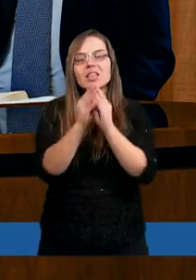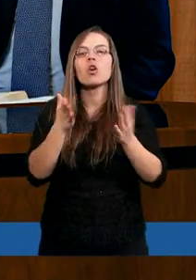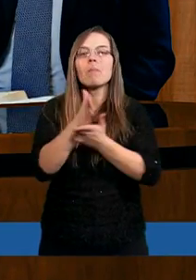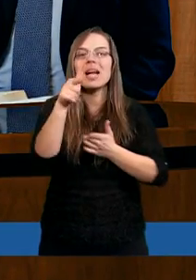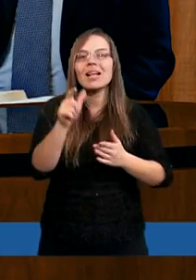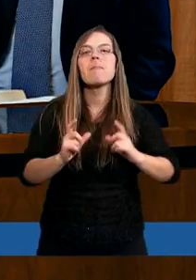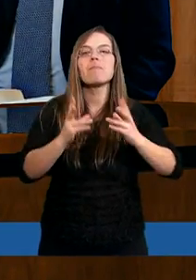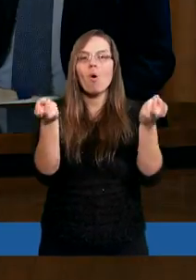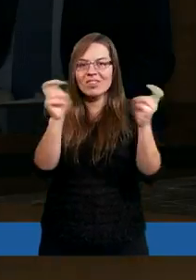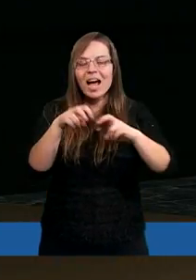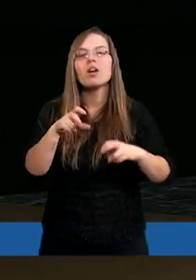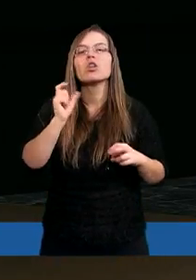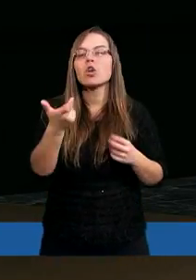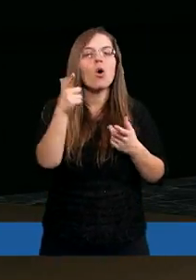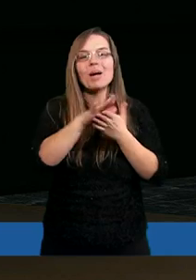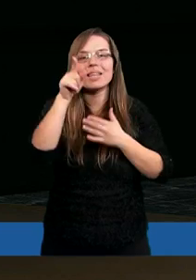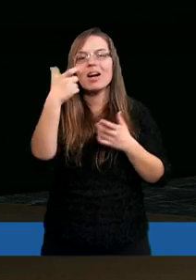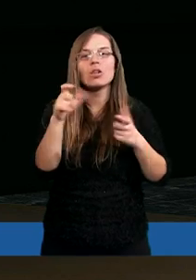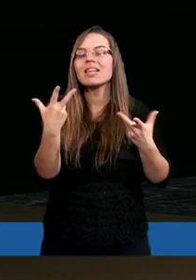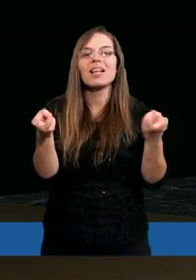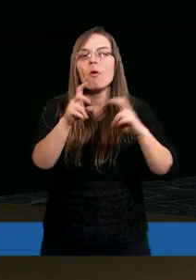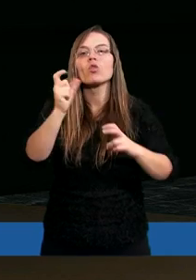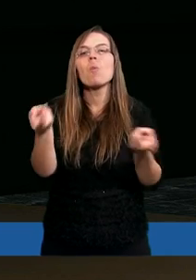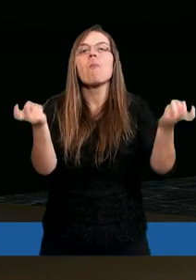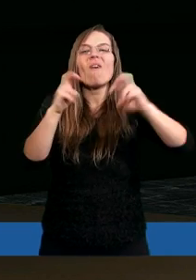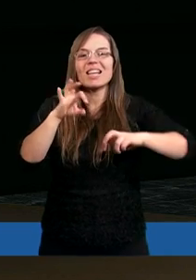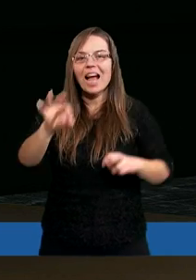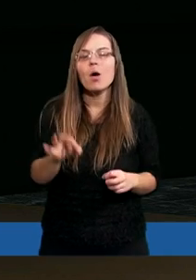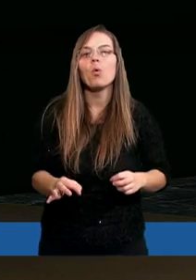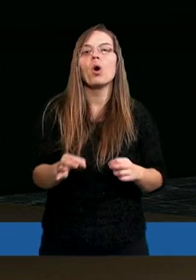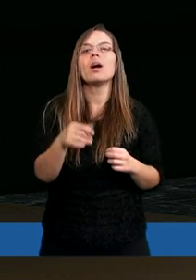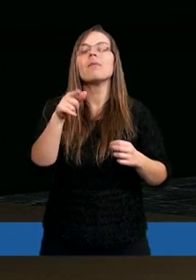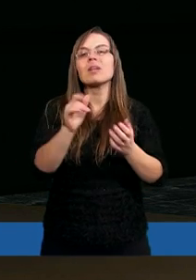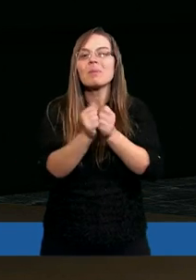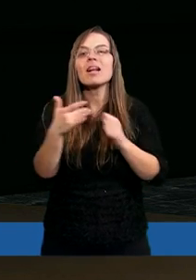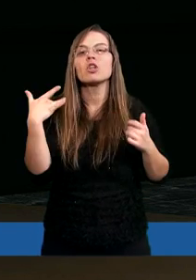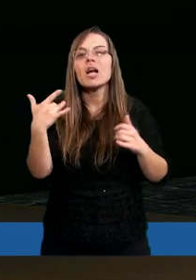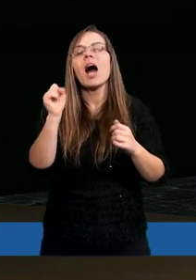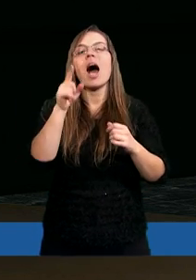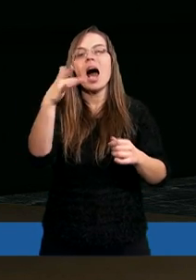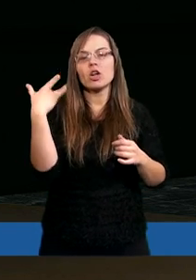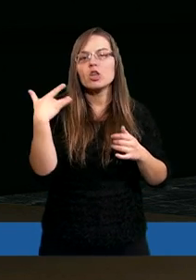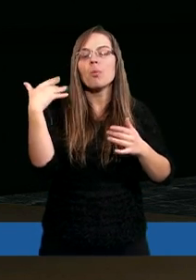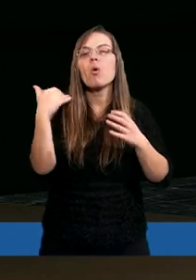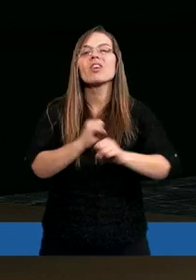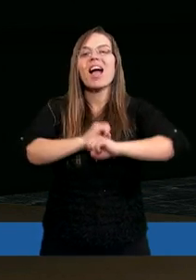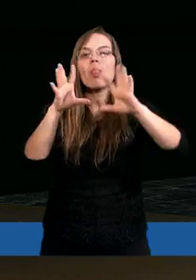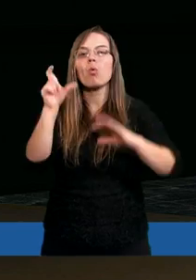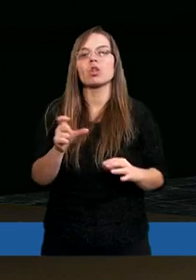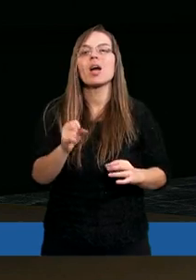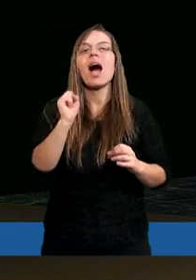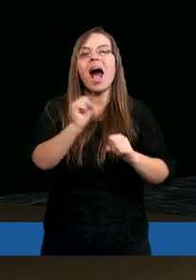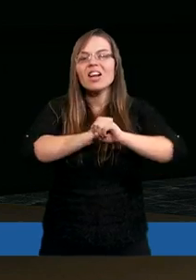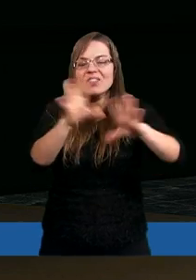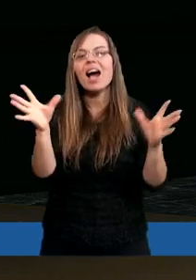Wszystko przez nie powstało, a bez niego nic nie powstało, co powstało. Nim było życie, a życie było światłością ludzi.